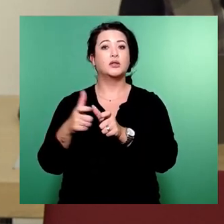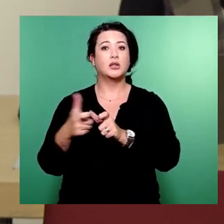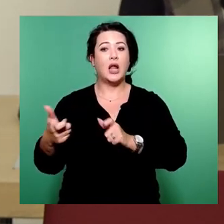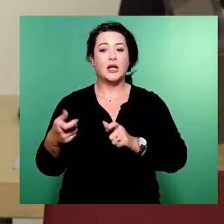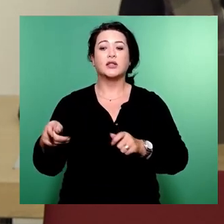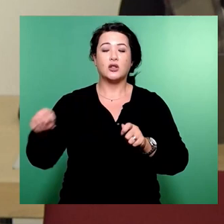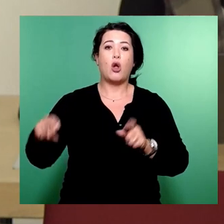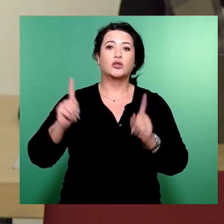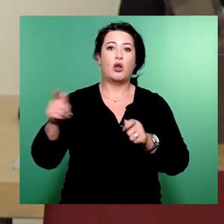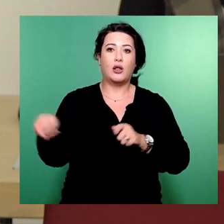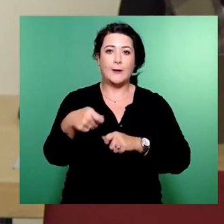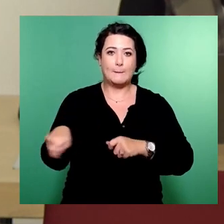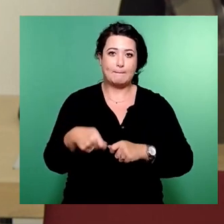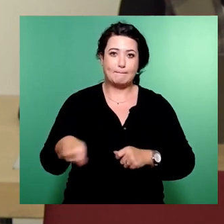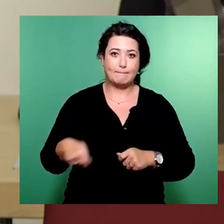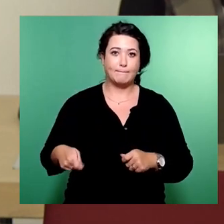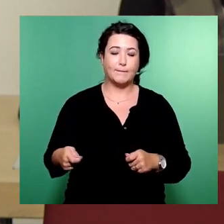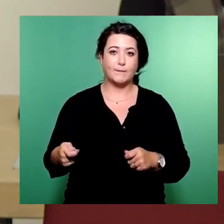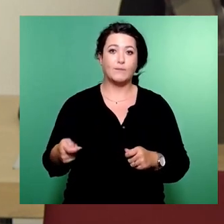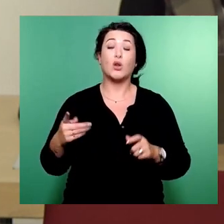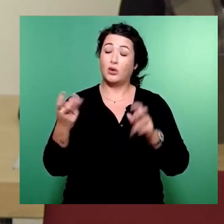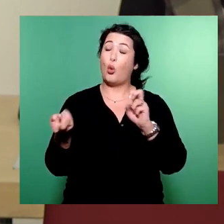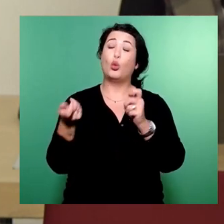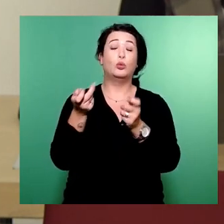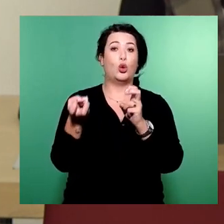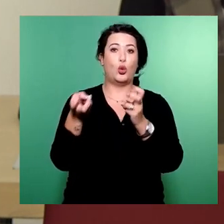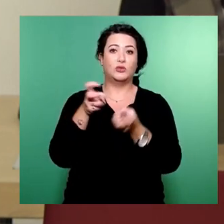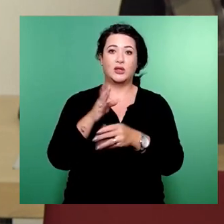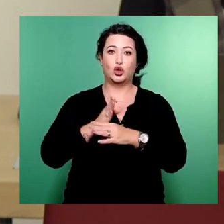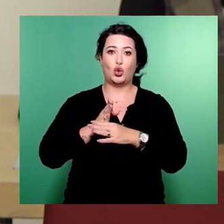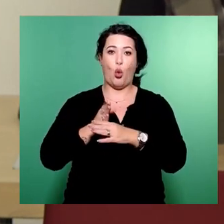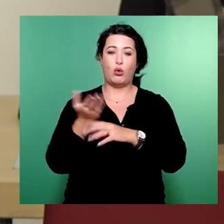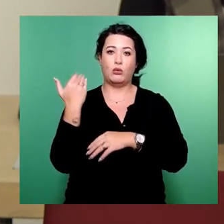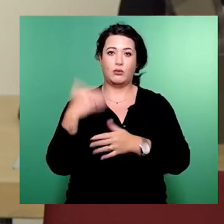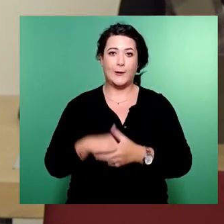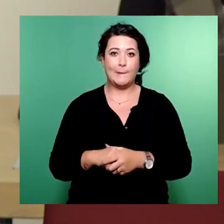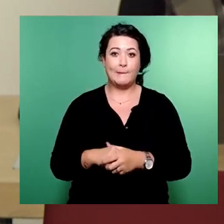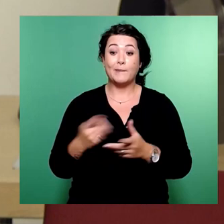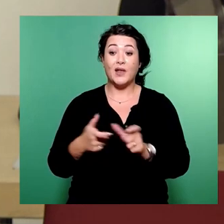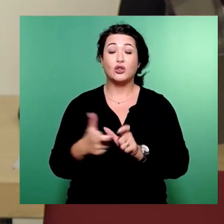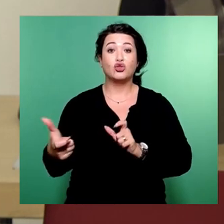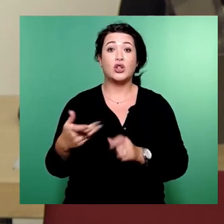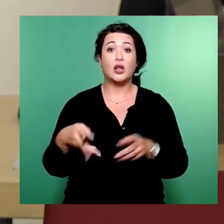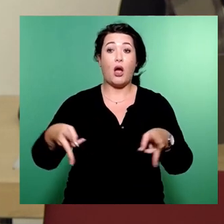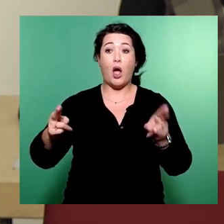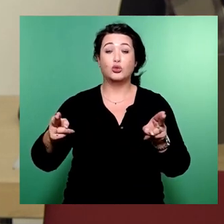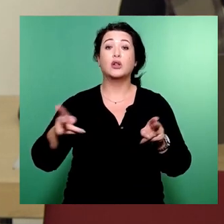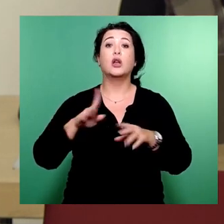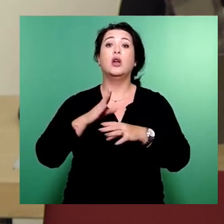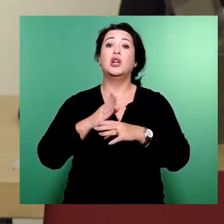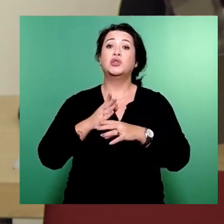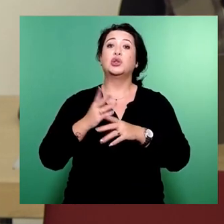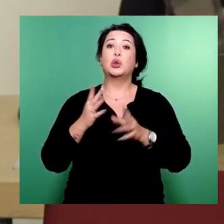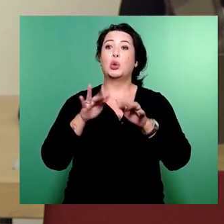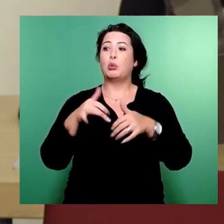-Straße gewesen, die umgesetzt wurde. Auf dem Schienenabschnitt sind 35.000 Fahrgäste betroffen, die in der